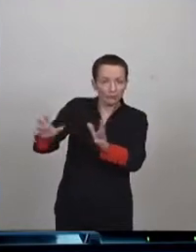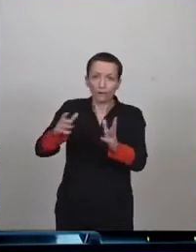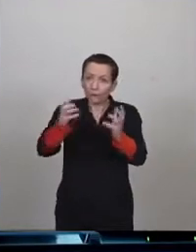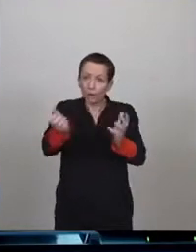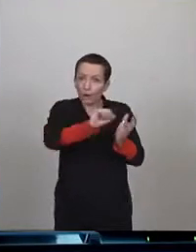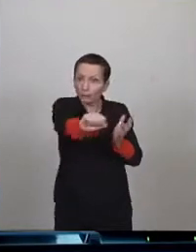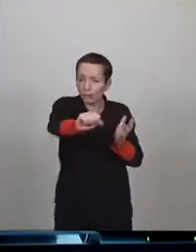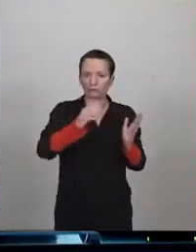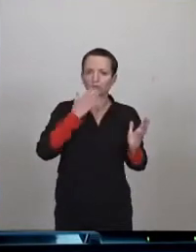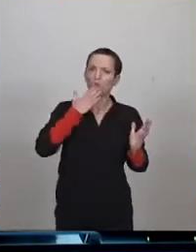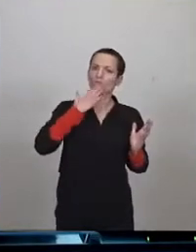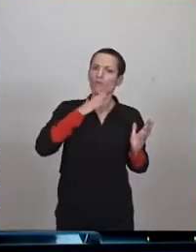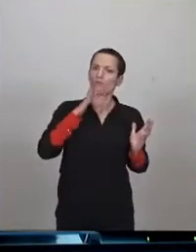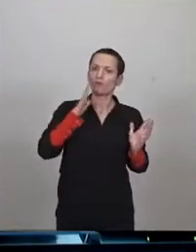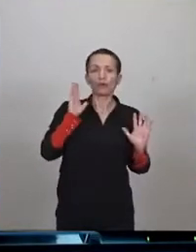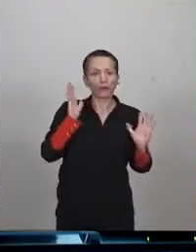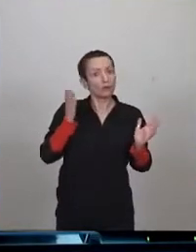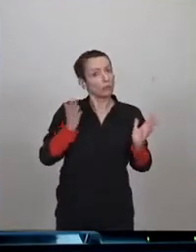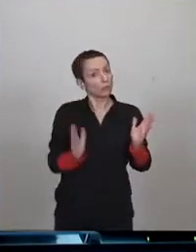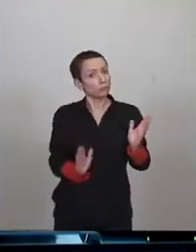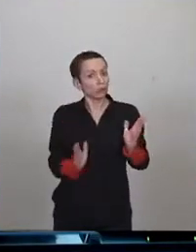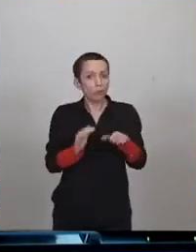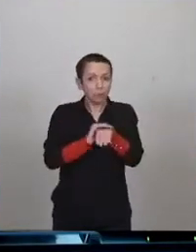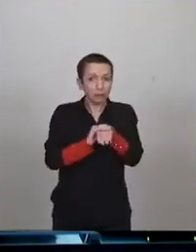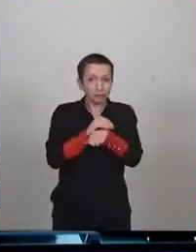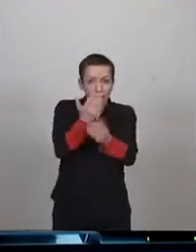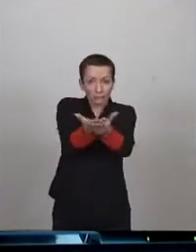Je dirais que Bordeaux et cette politique en tout cas n'est pas née